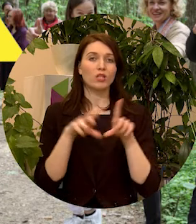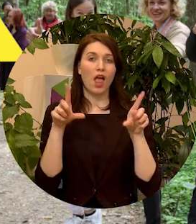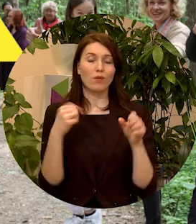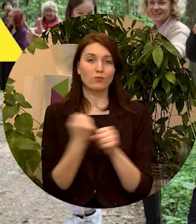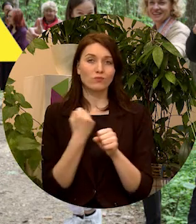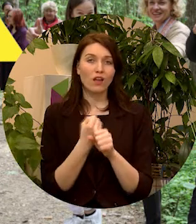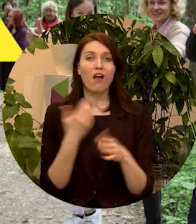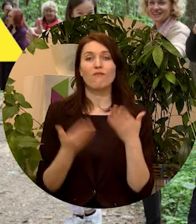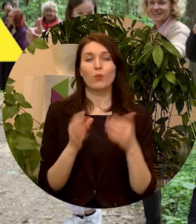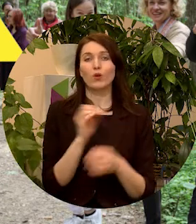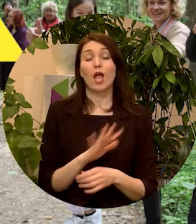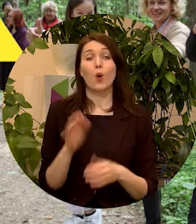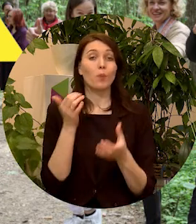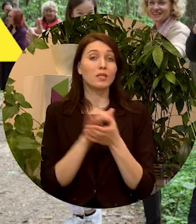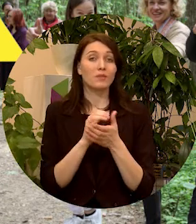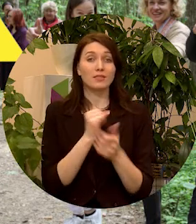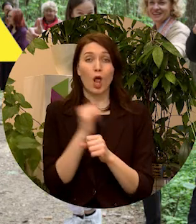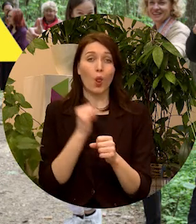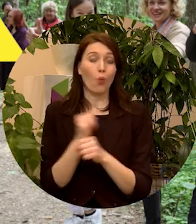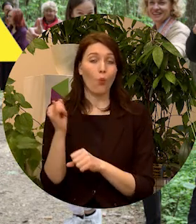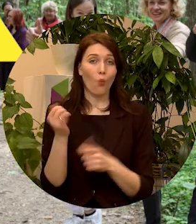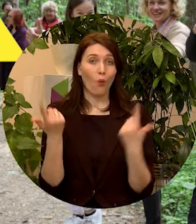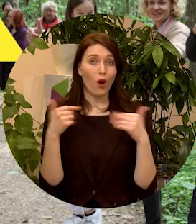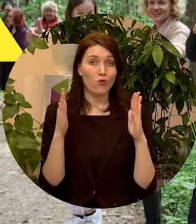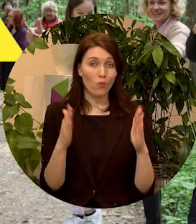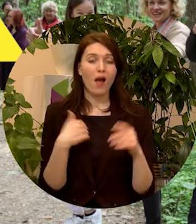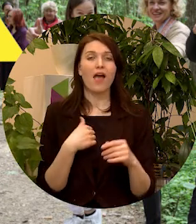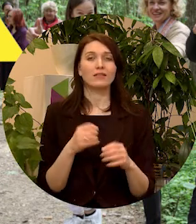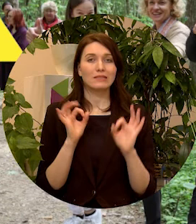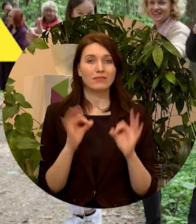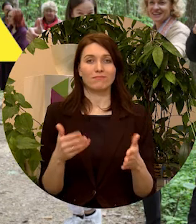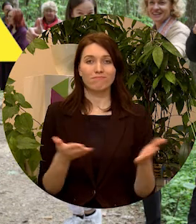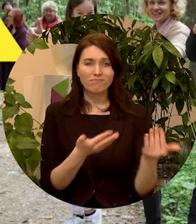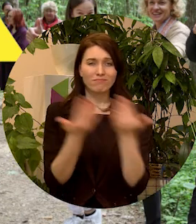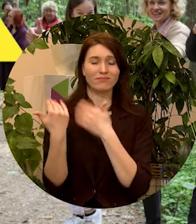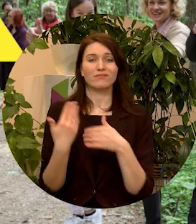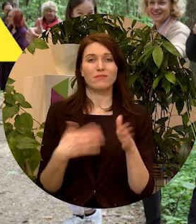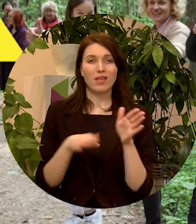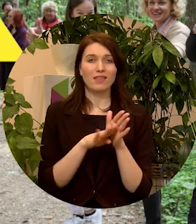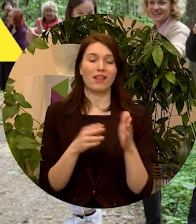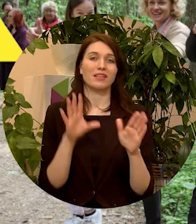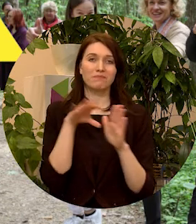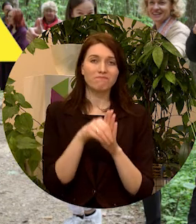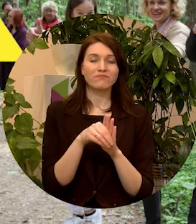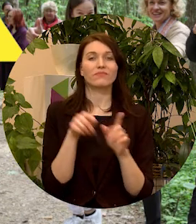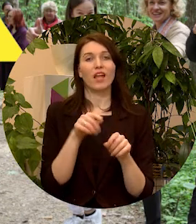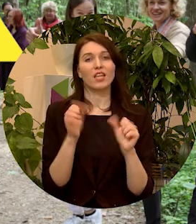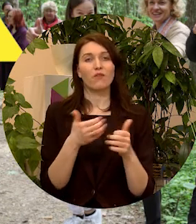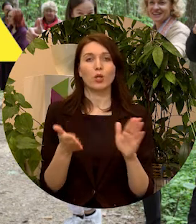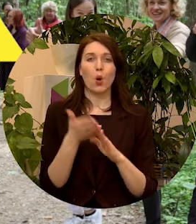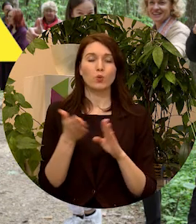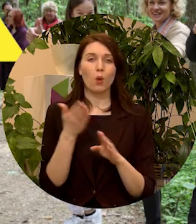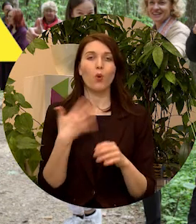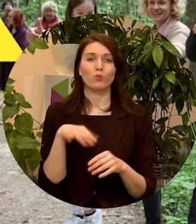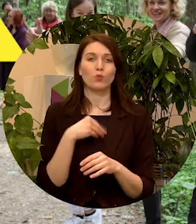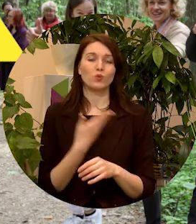vai varbūt Eiropas iepazīšana ceļojumā, un es no sirds mudina piedalīties un iesaistīties, un tādā veidā uzlabot šo